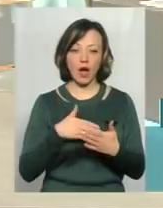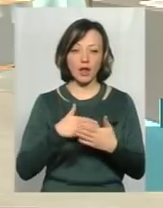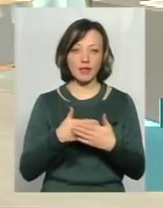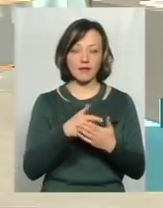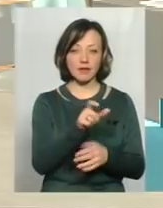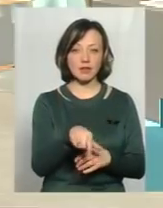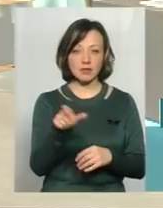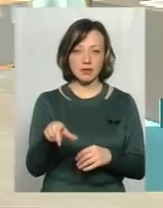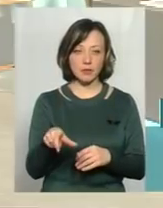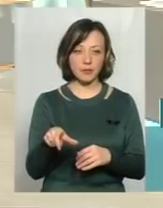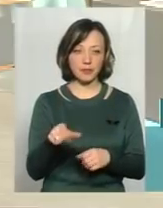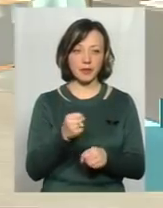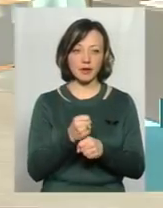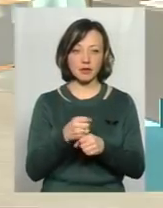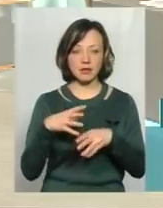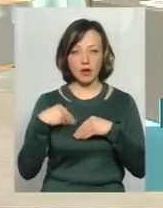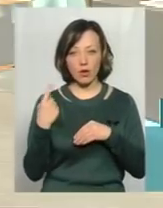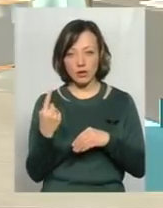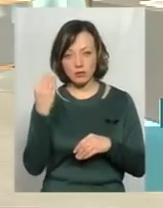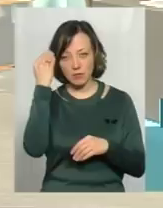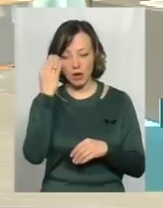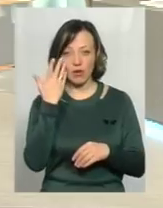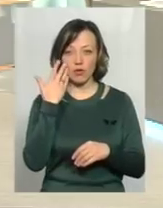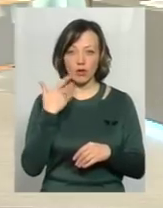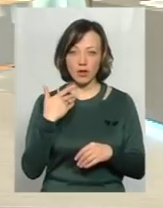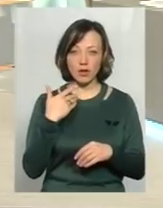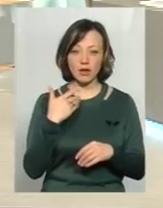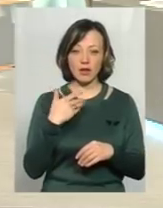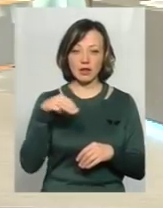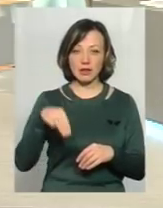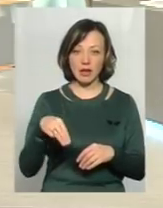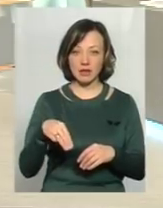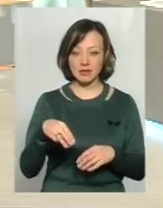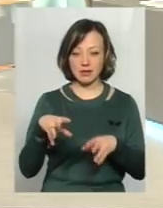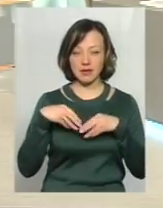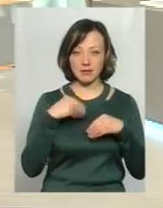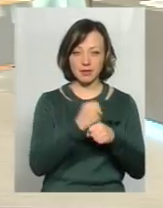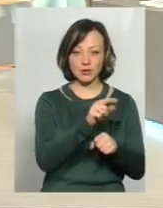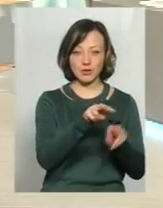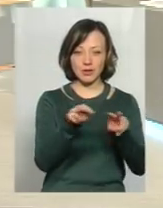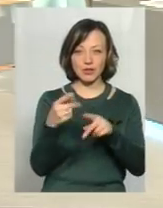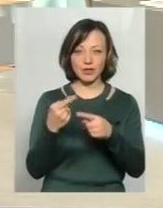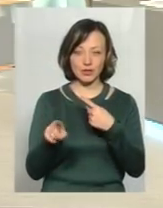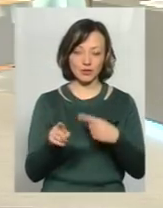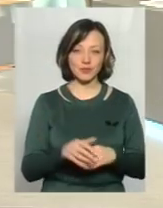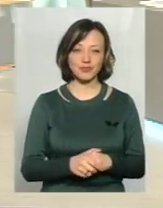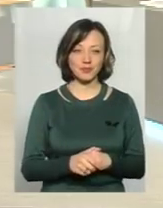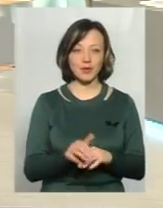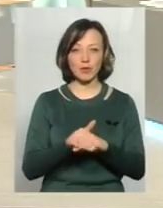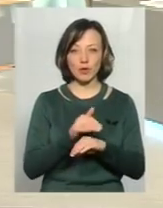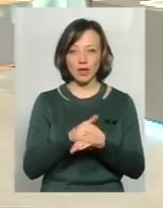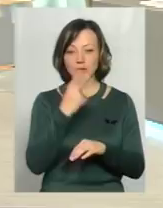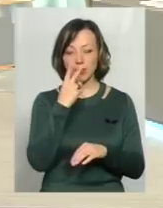активісти працюють з нами, одне бачення, але коли той самий таксіс виходить з нами і працює, це зовсім інше бачення. Що, будь ласка,